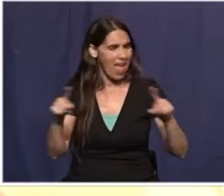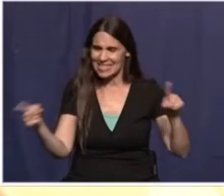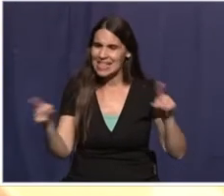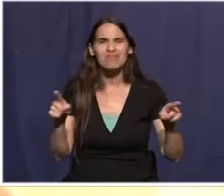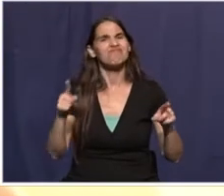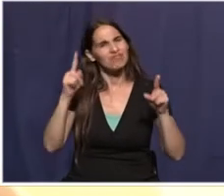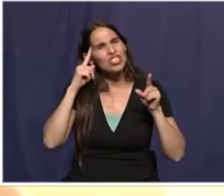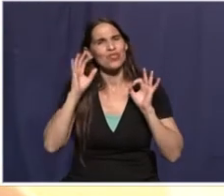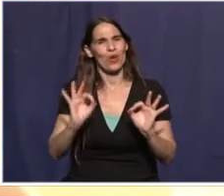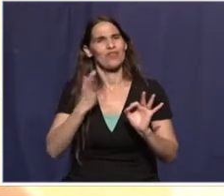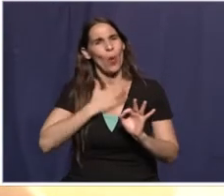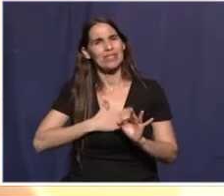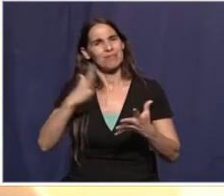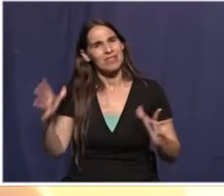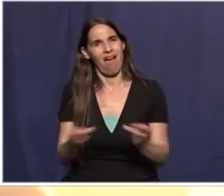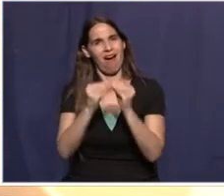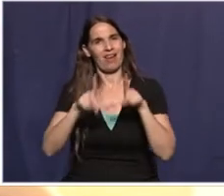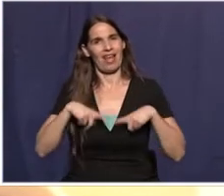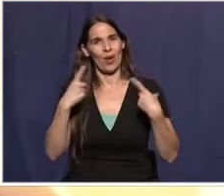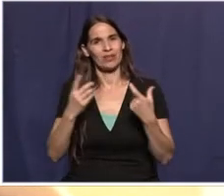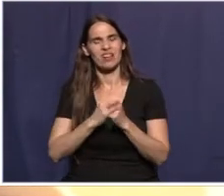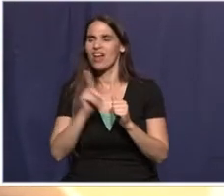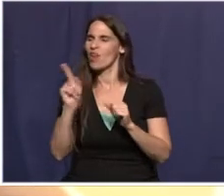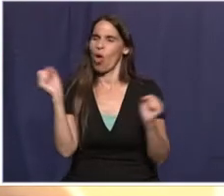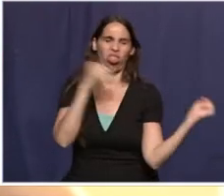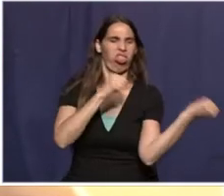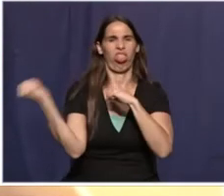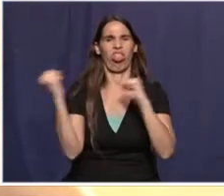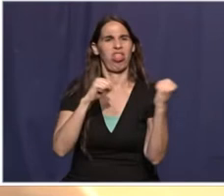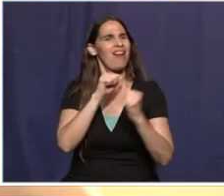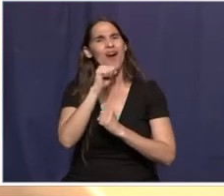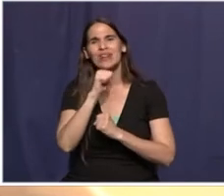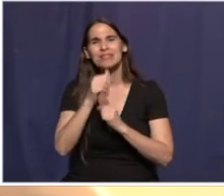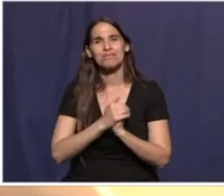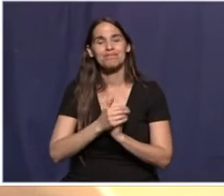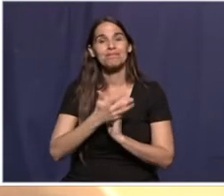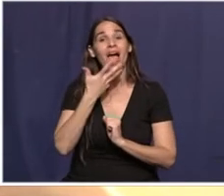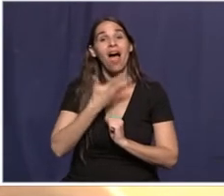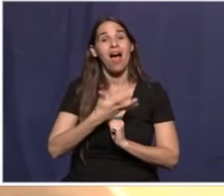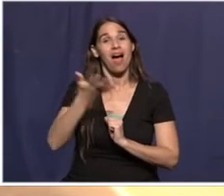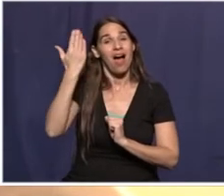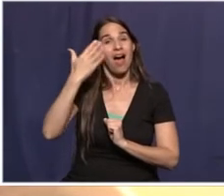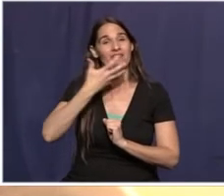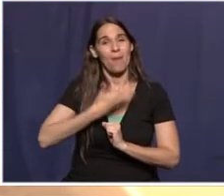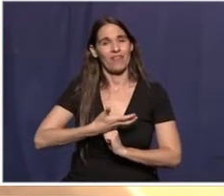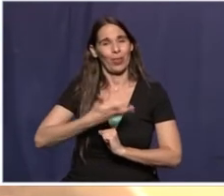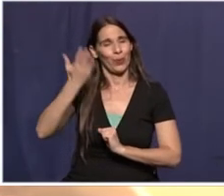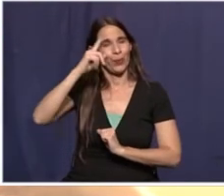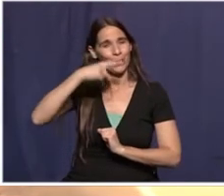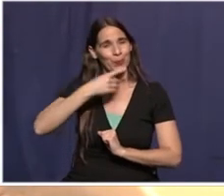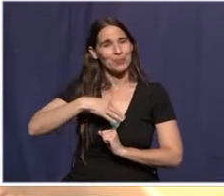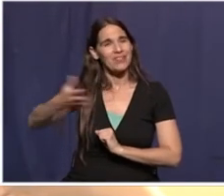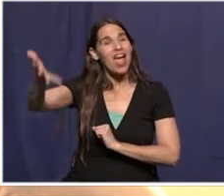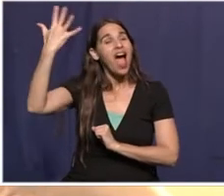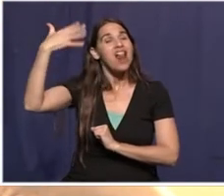יחד ולא אחד את השני. אברהם אבנו שם לנו את קווי היסוד לפני